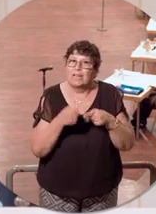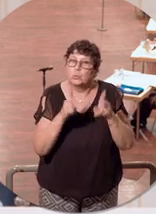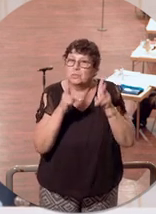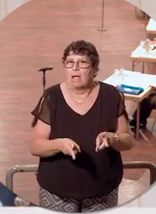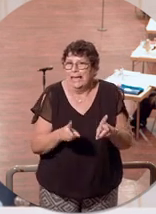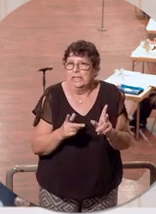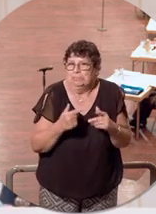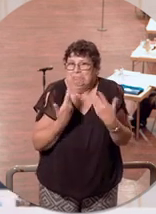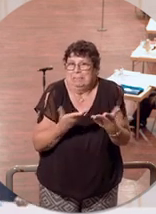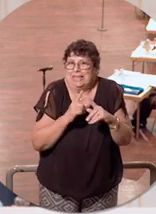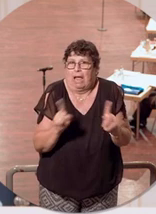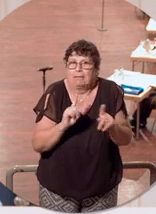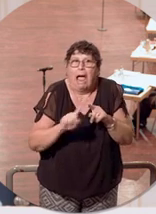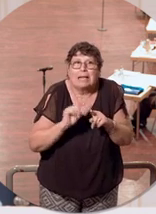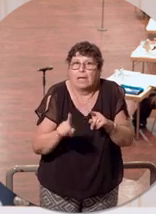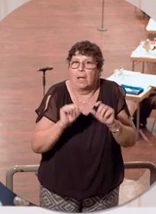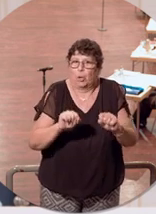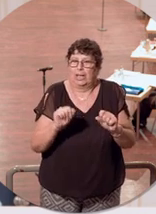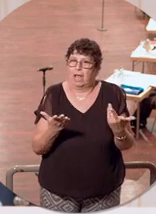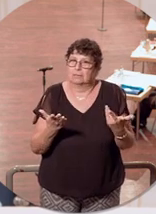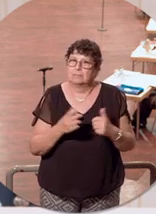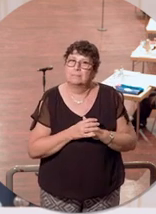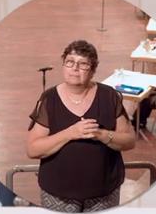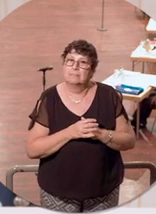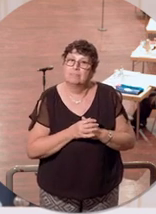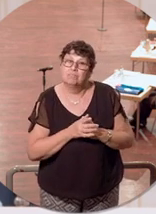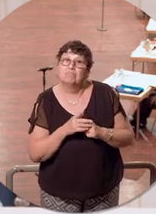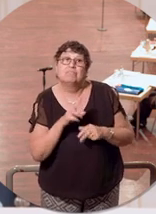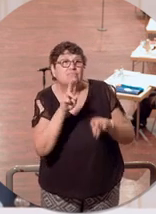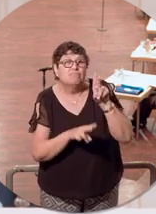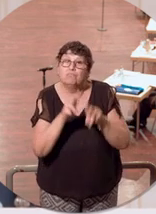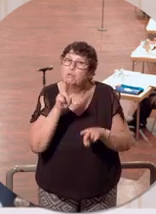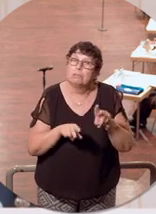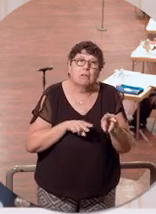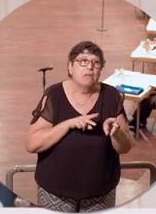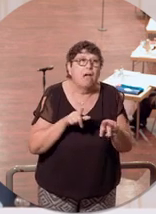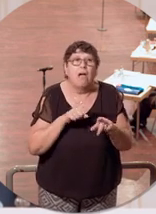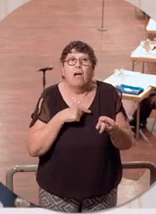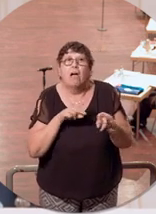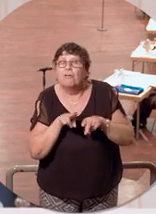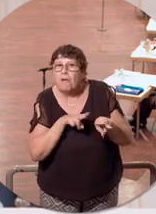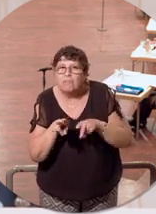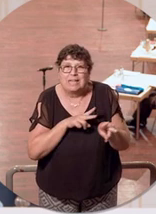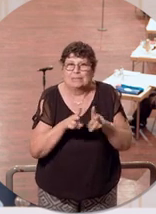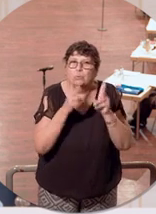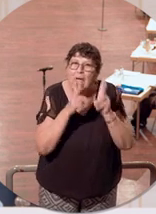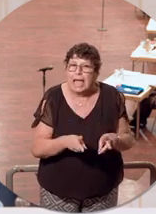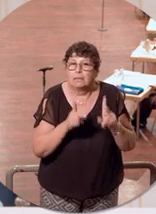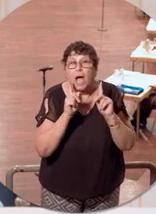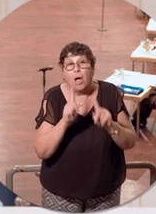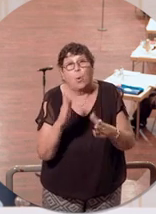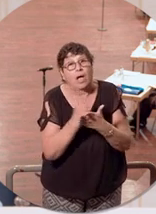gar keine Alternative. Mehrere Verfassungsrechtlerinnen und Verfassungsrechtler, aber auch Entscheidungen